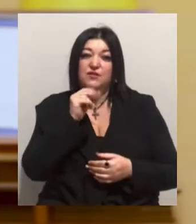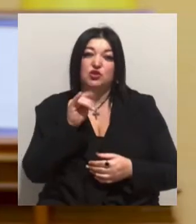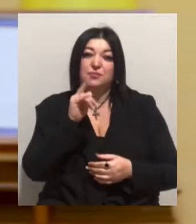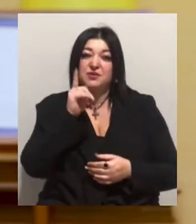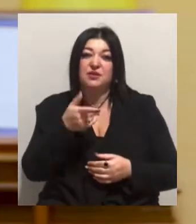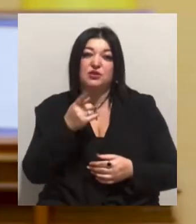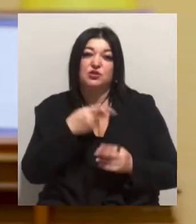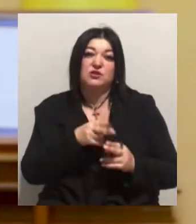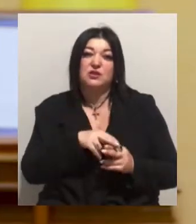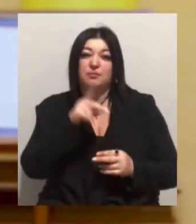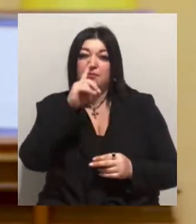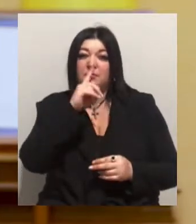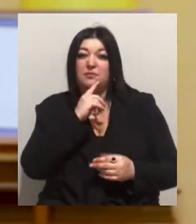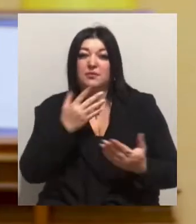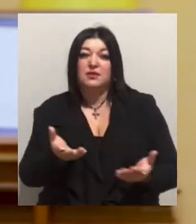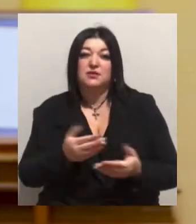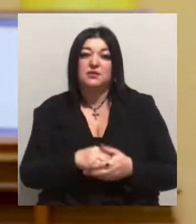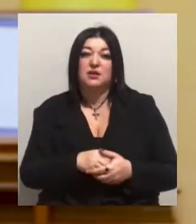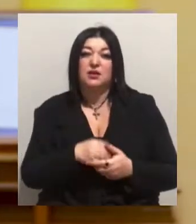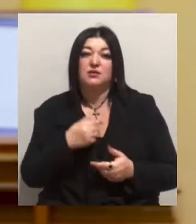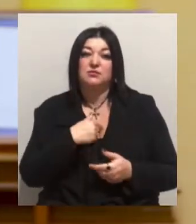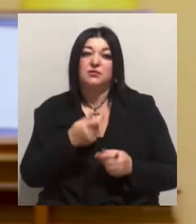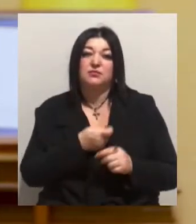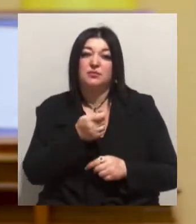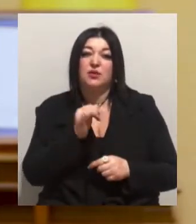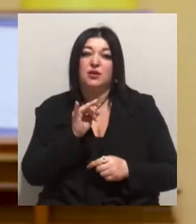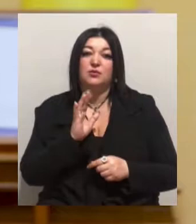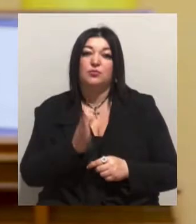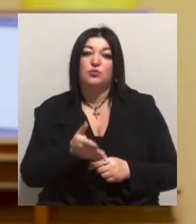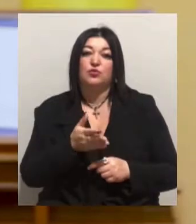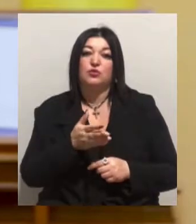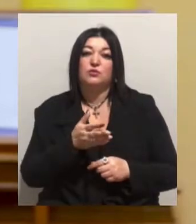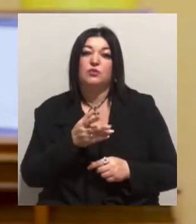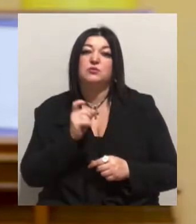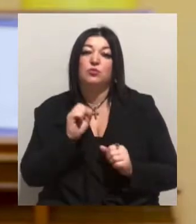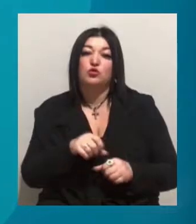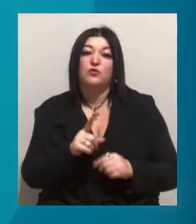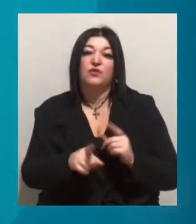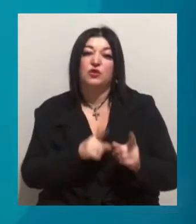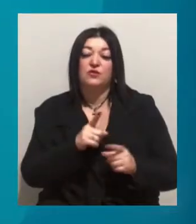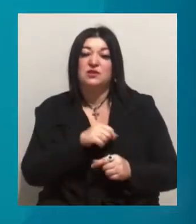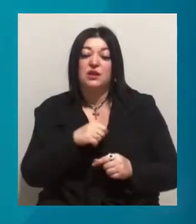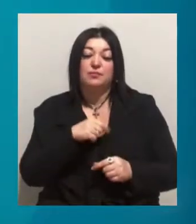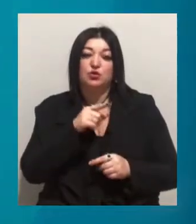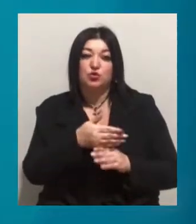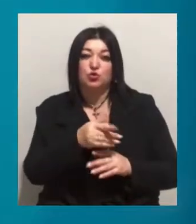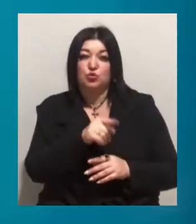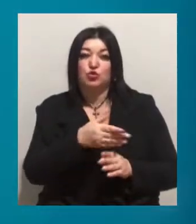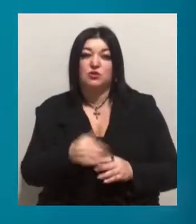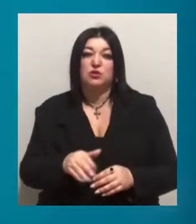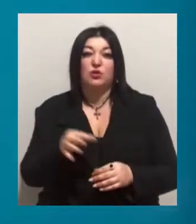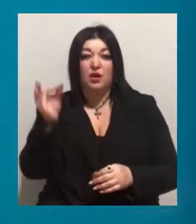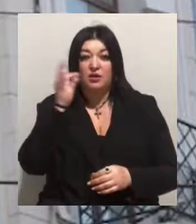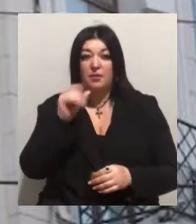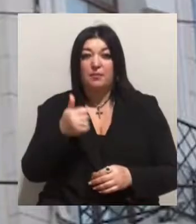місяць ми подамо і зможемо відновити саме цю частину. Нагадаємо, 1